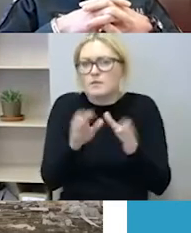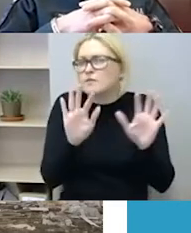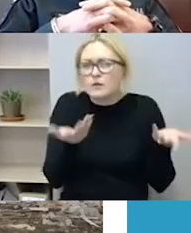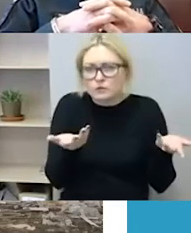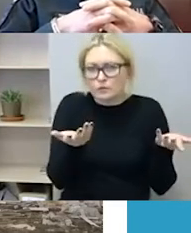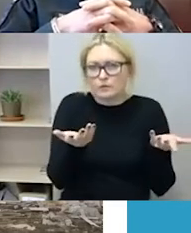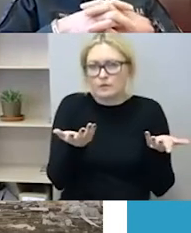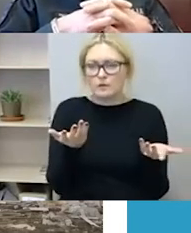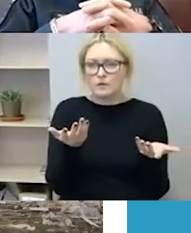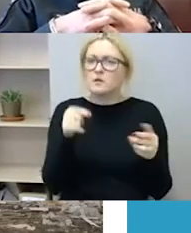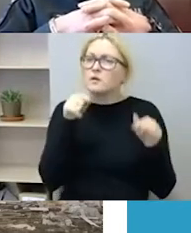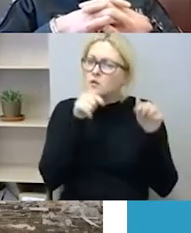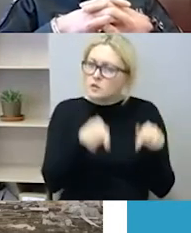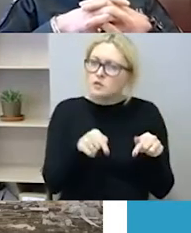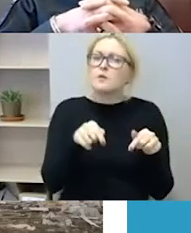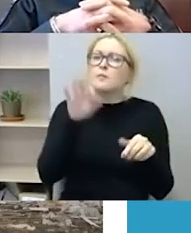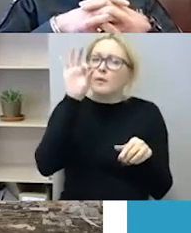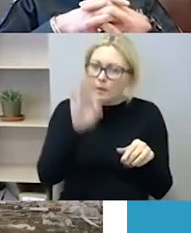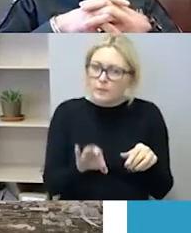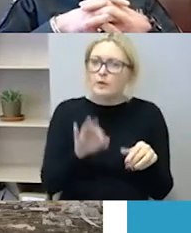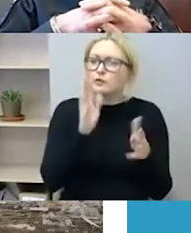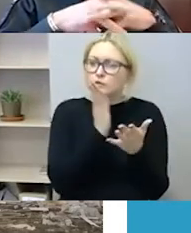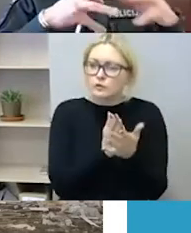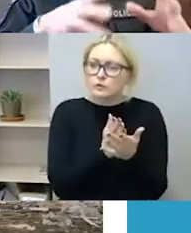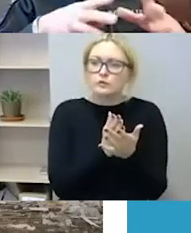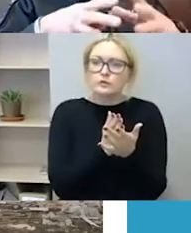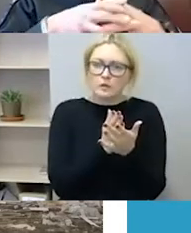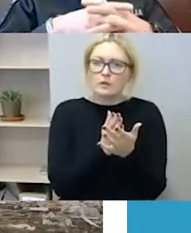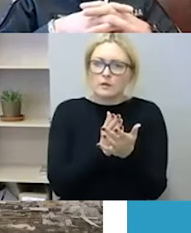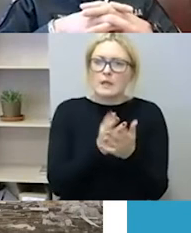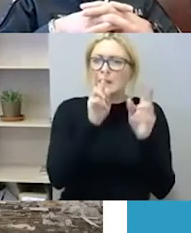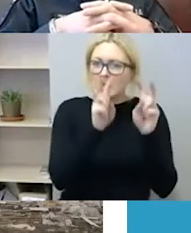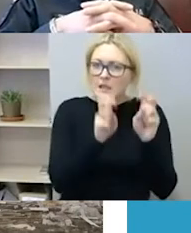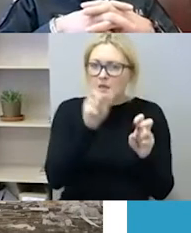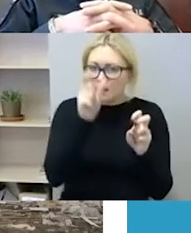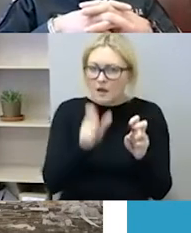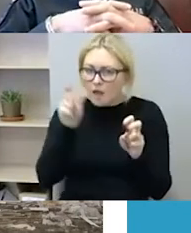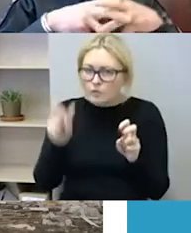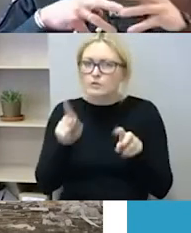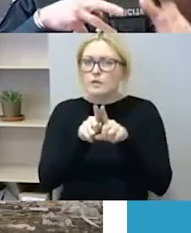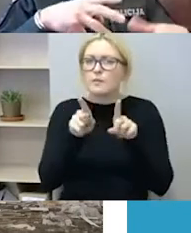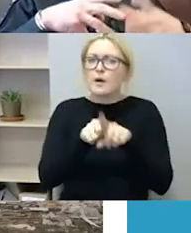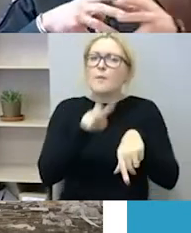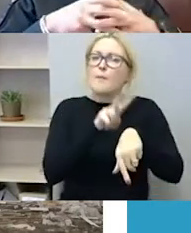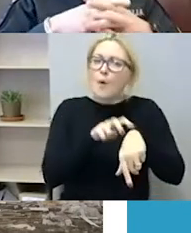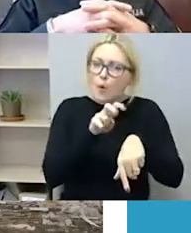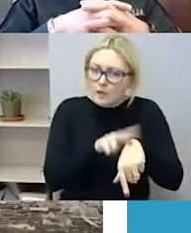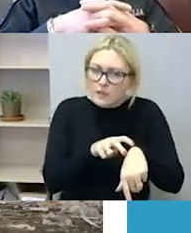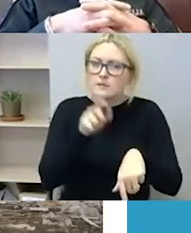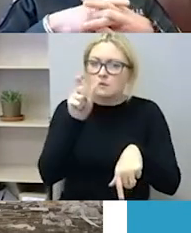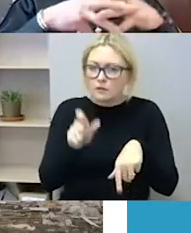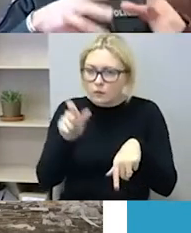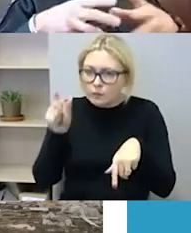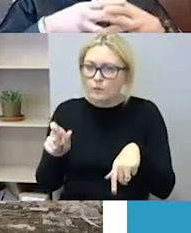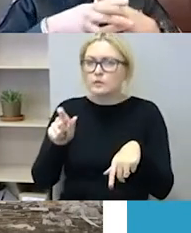vietoje ir mes nuolat akcentuojam, ir savo tyrėjus, policijos pareigūnus, instruktuojam, kad, na,